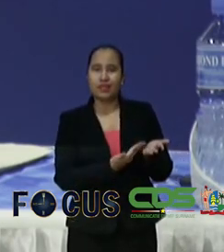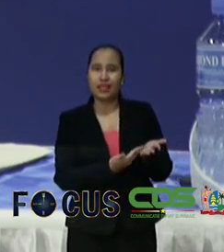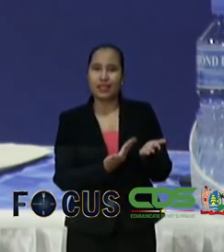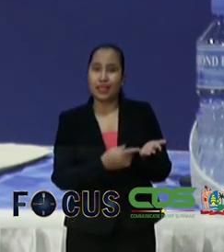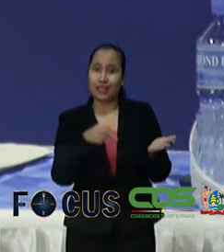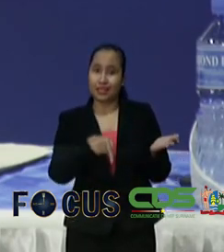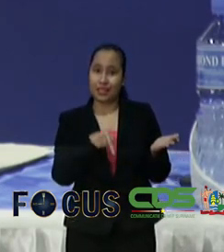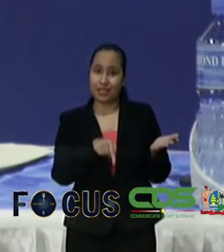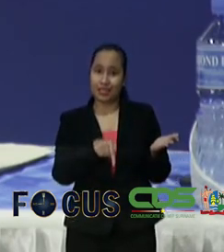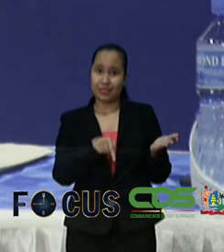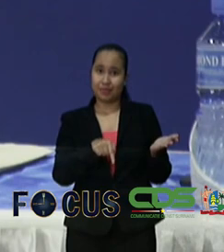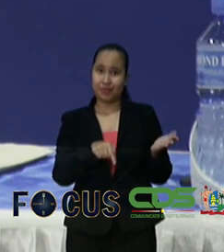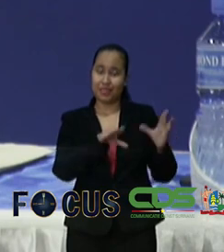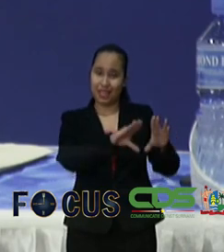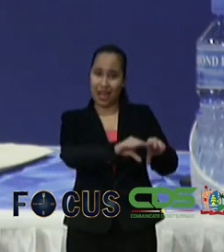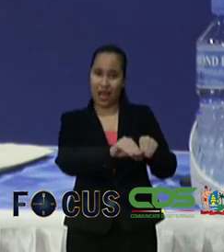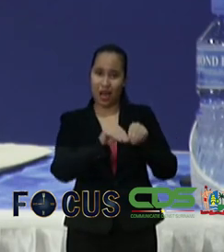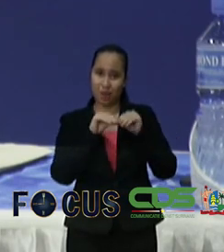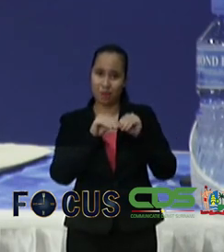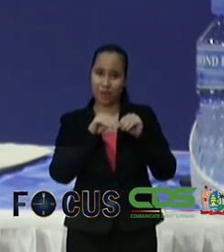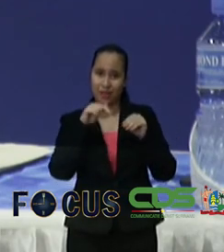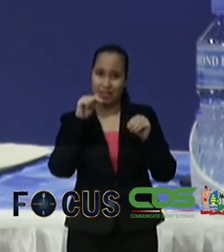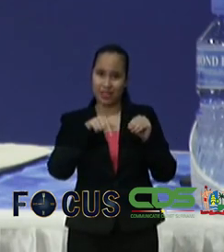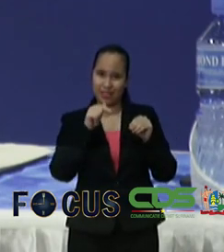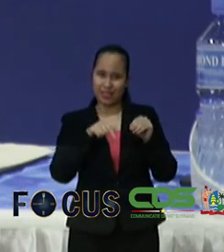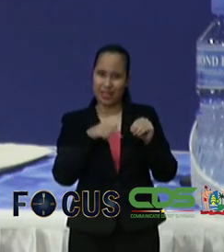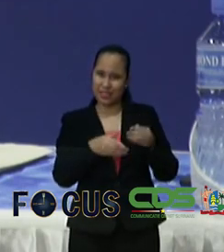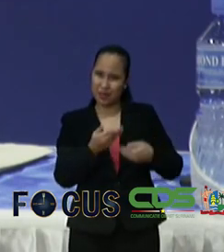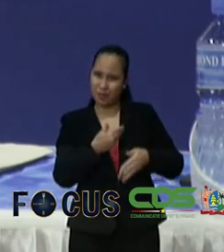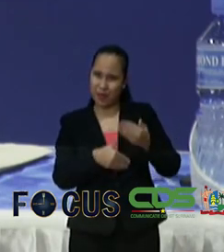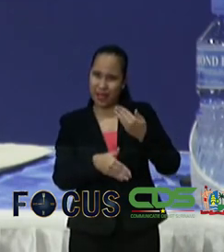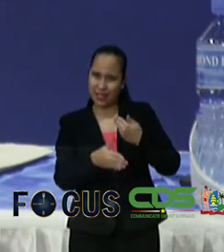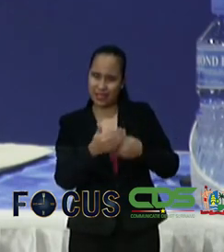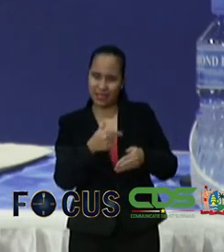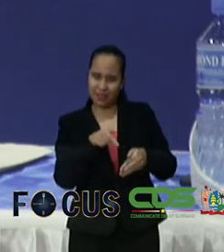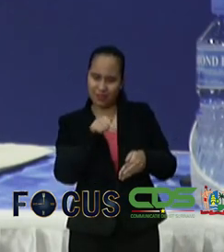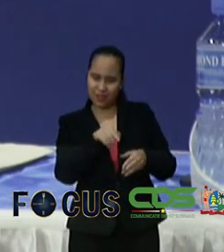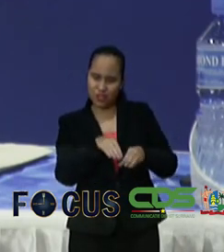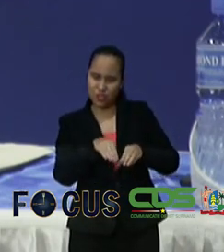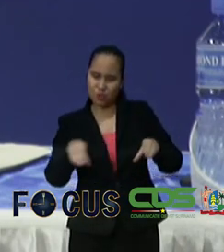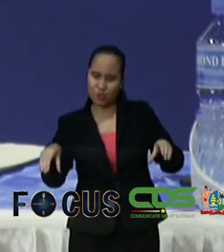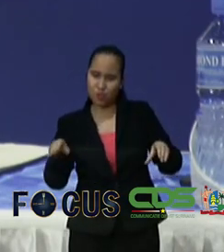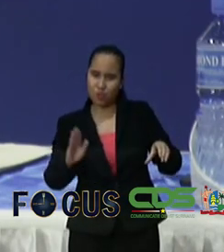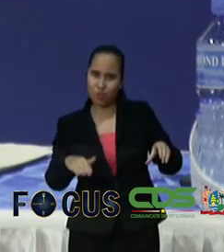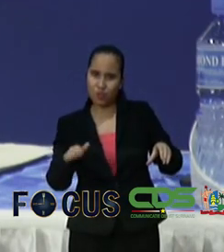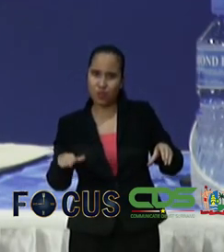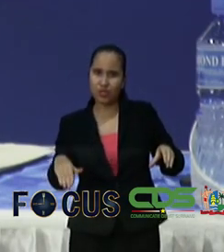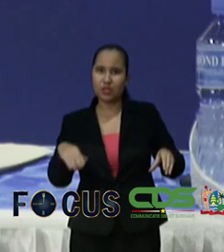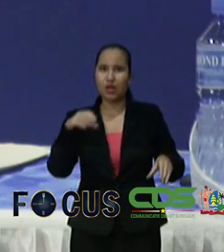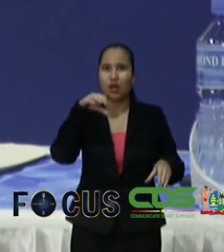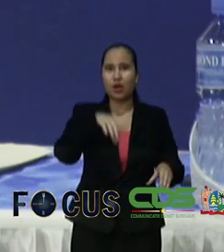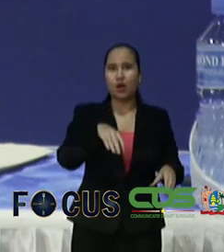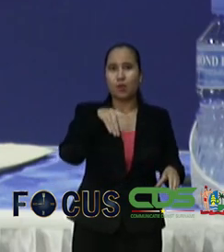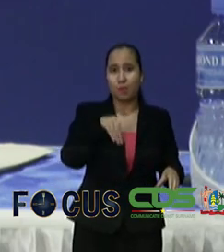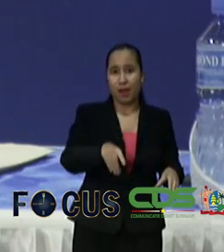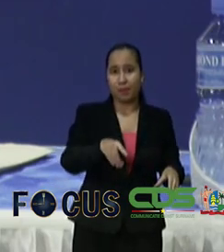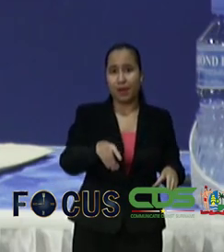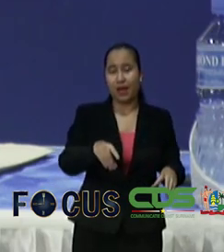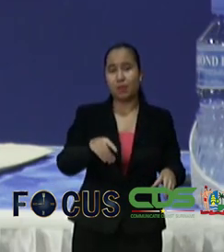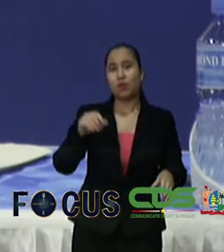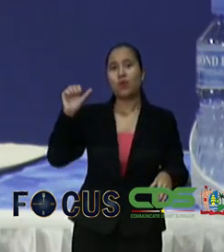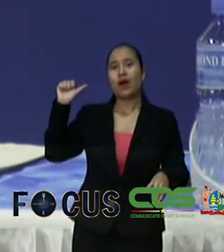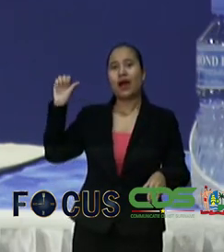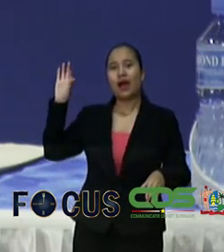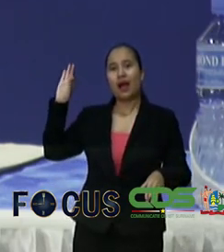aanpak deze toenadering naar deze bushouders van Paramaribo Achoni zeker ook een redelijk